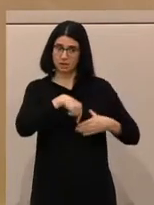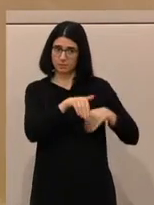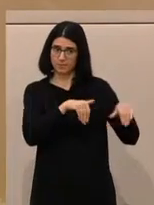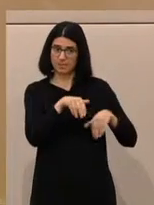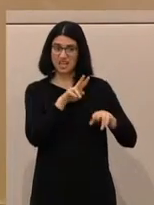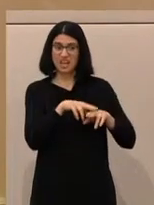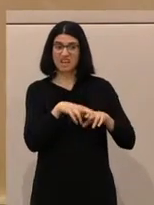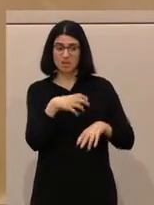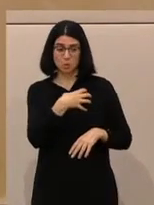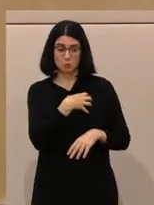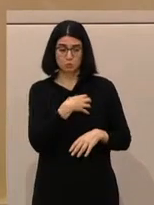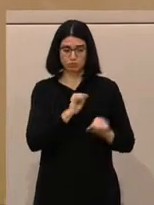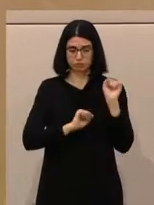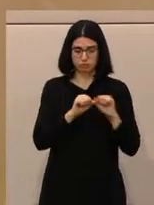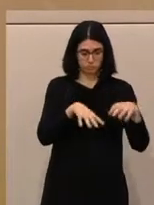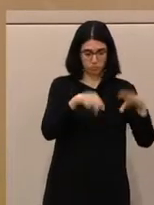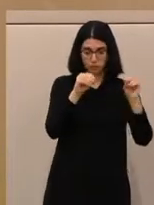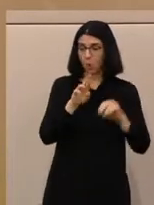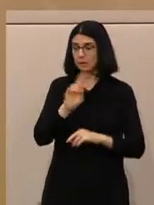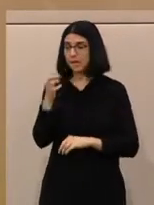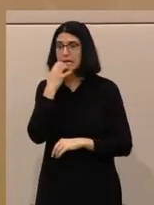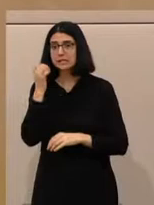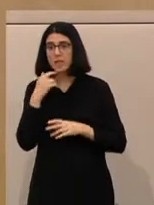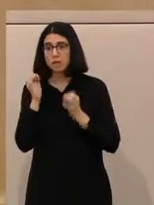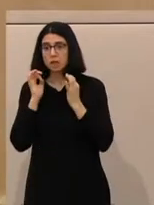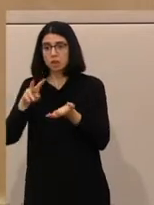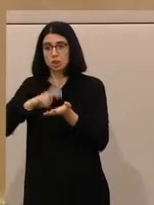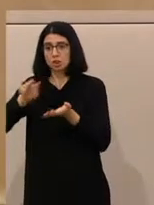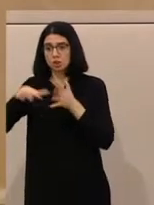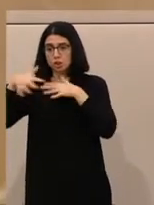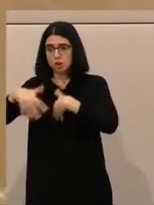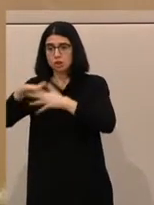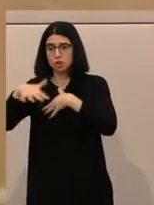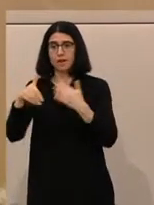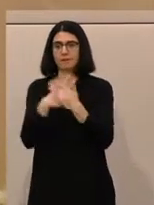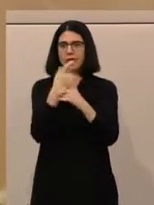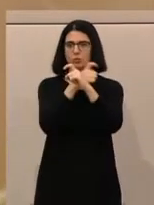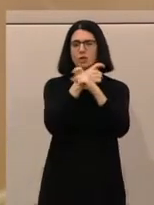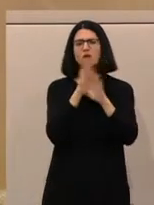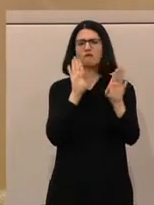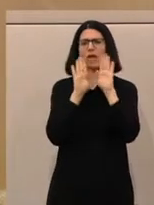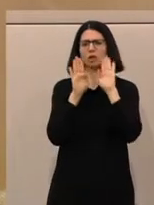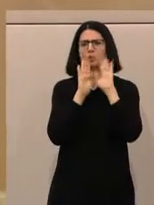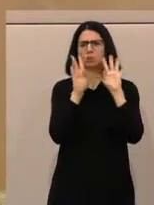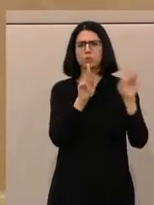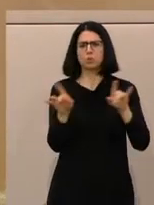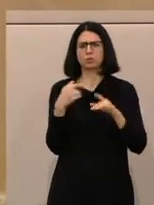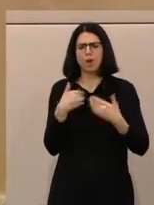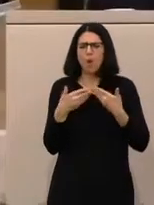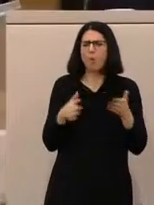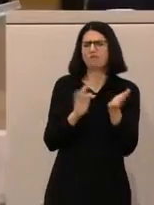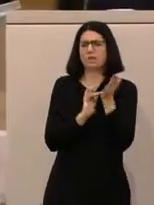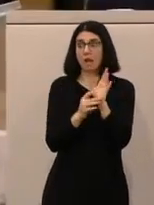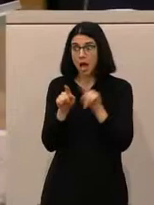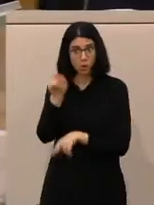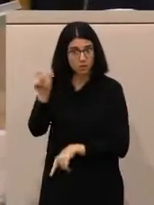Bürgerwehren gründen, während Rechtsextreme auf Straßen aufmarschieren, sich Neonazis in Facebook-Gruppen organisieren, darunter eben auch der